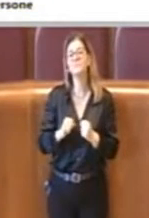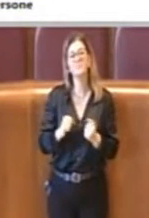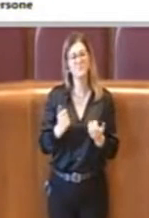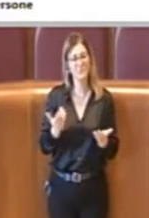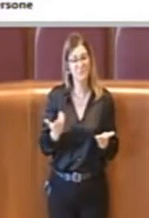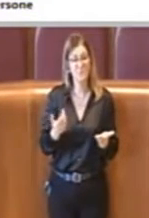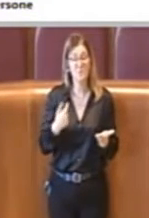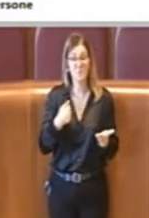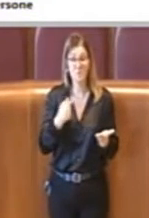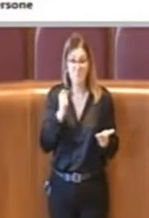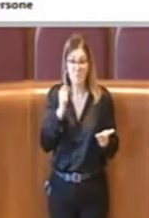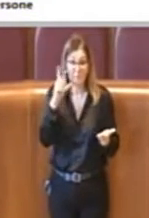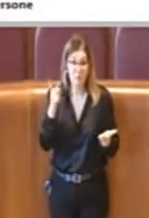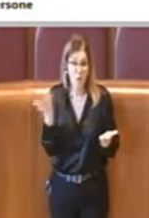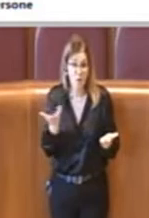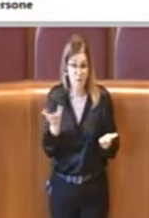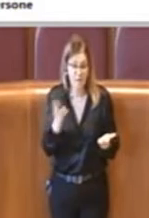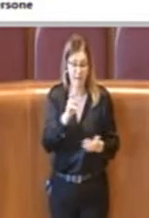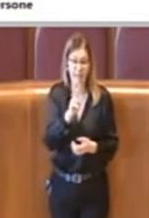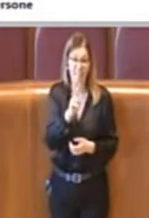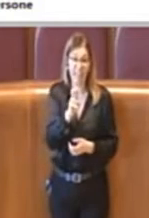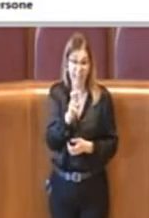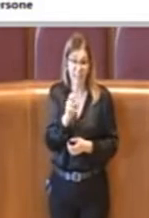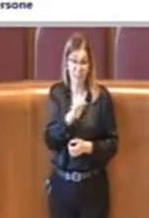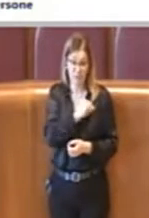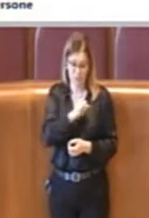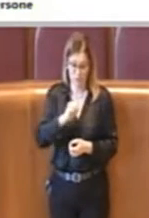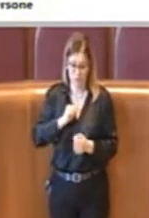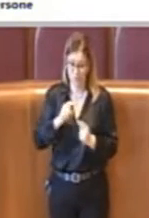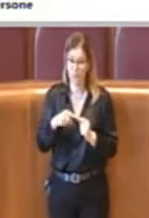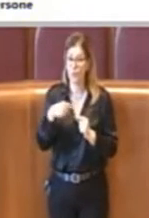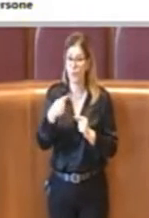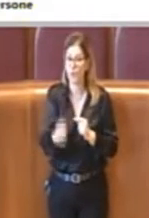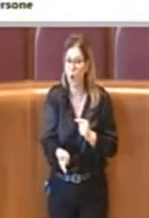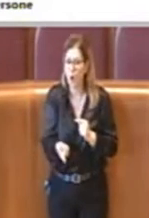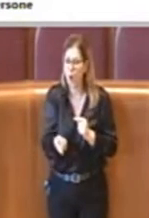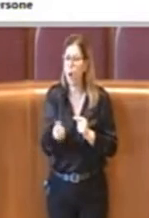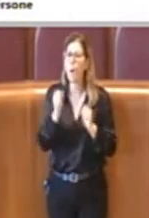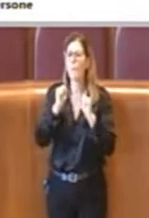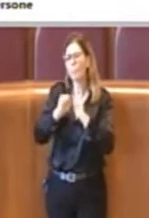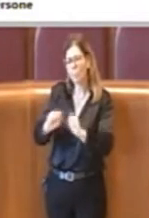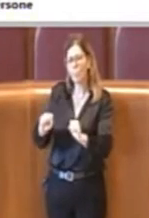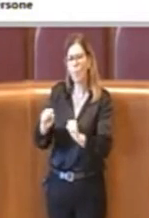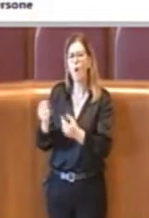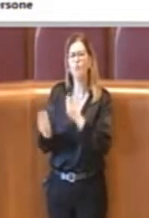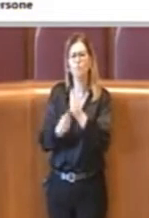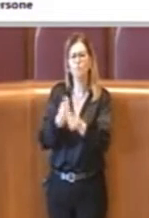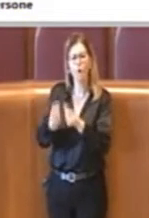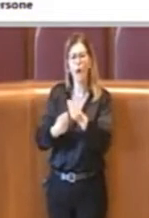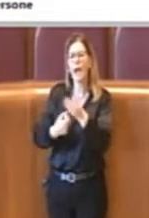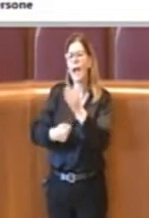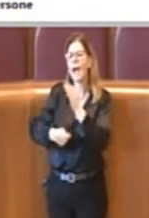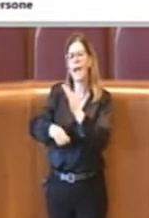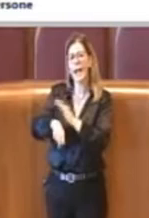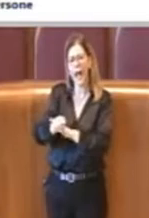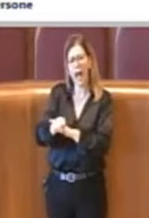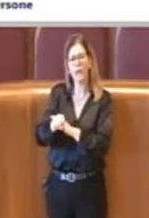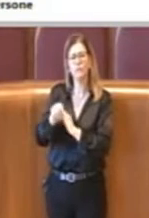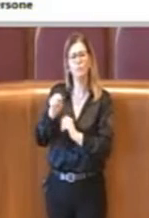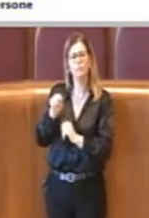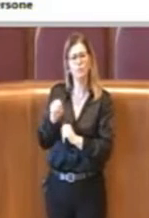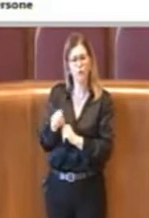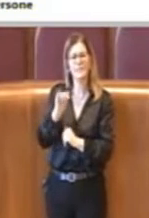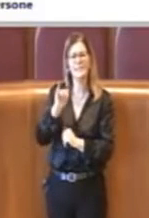dal 20 giugno sarà consentito di giocare una partita di calcio, per fare un esempio, nello stesso giorno